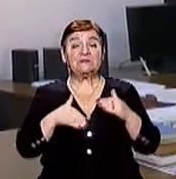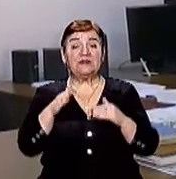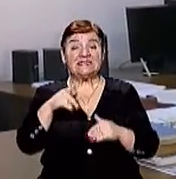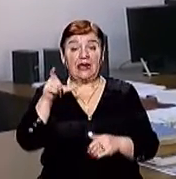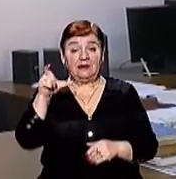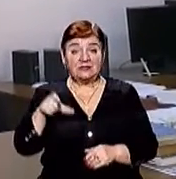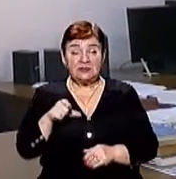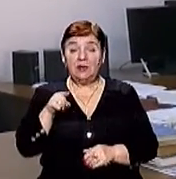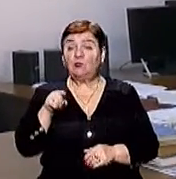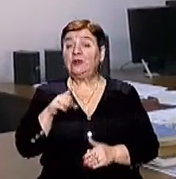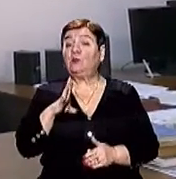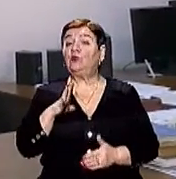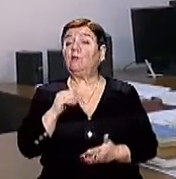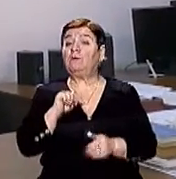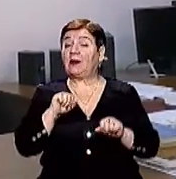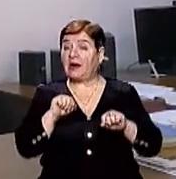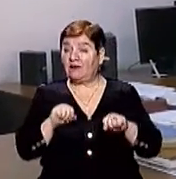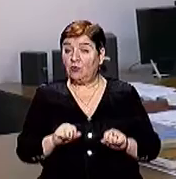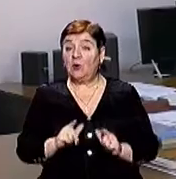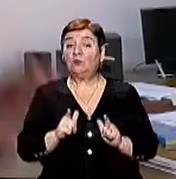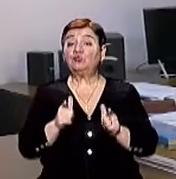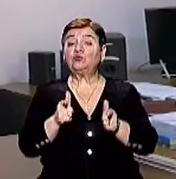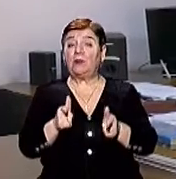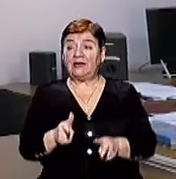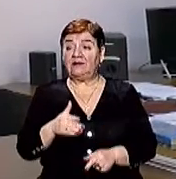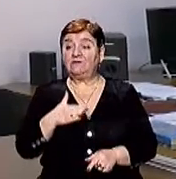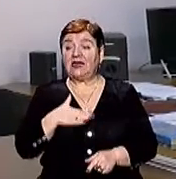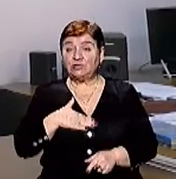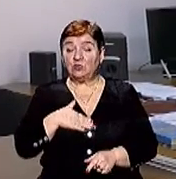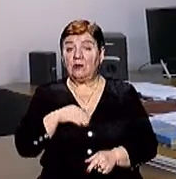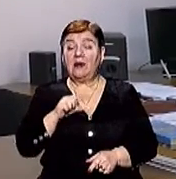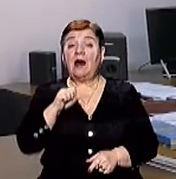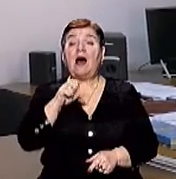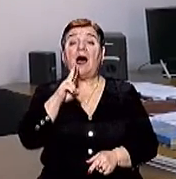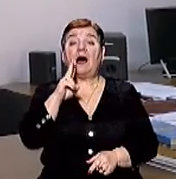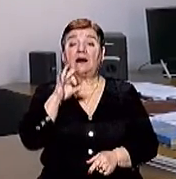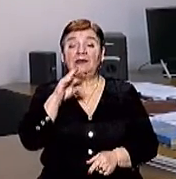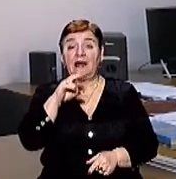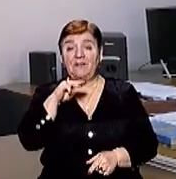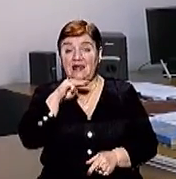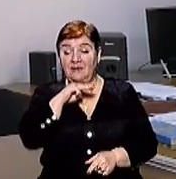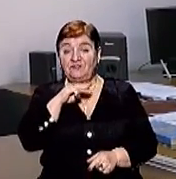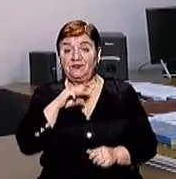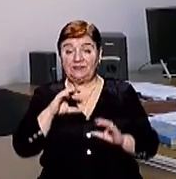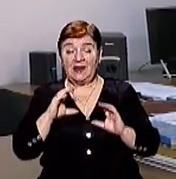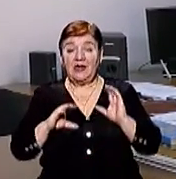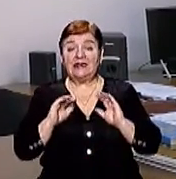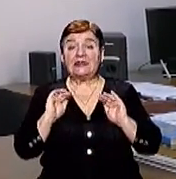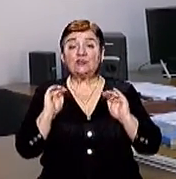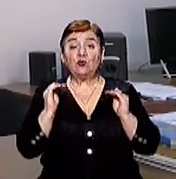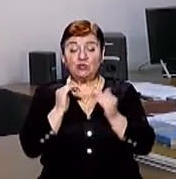Вони мали право поступати у нашу ж академію на скорочений